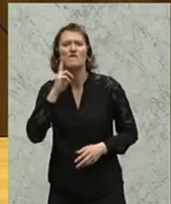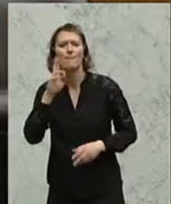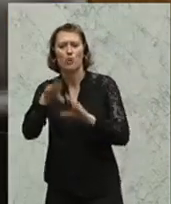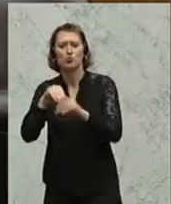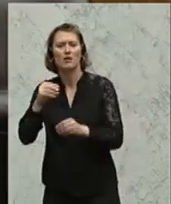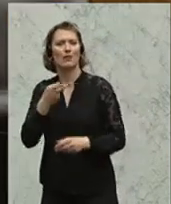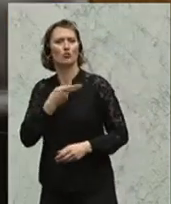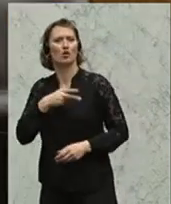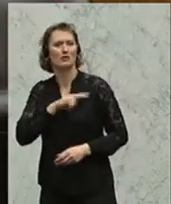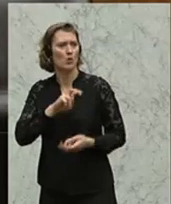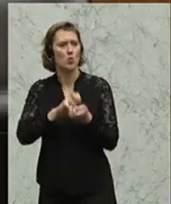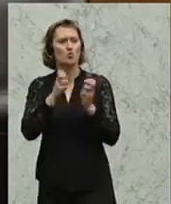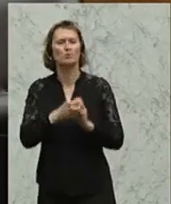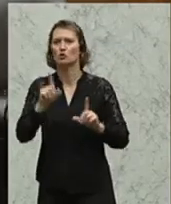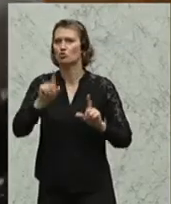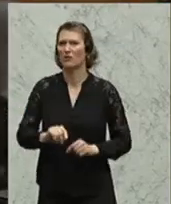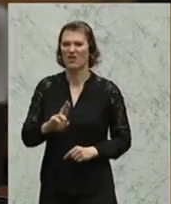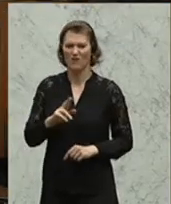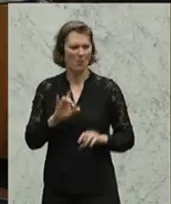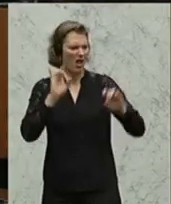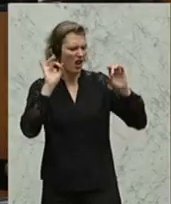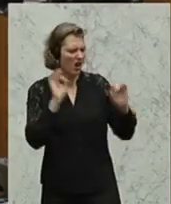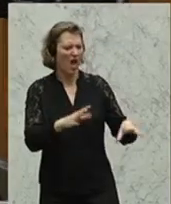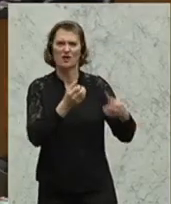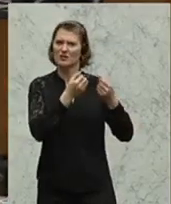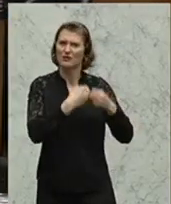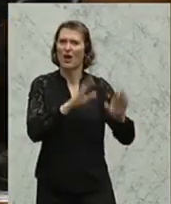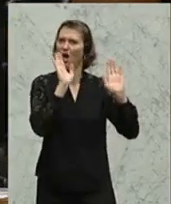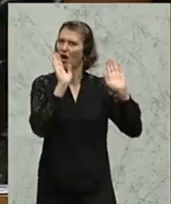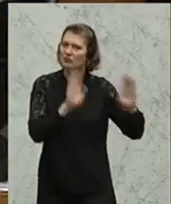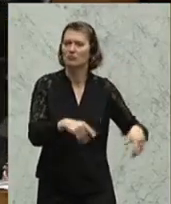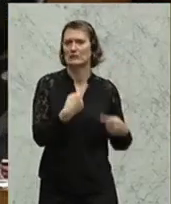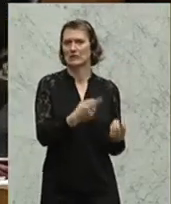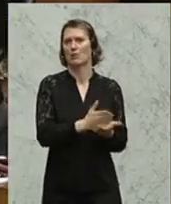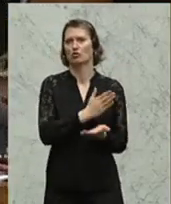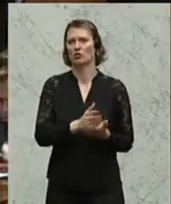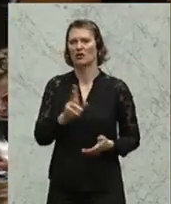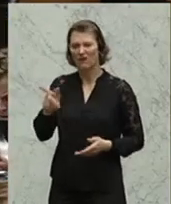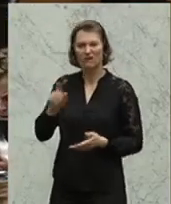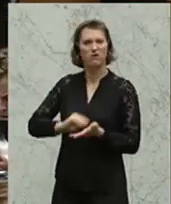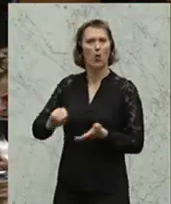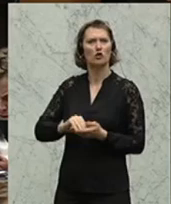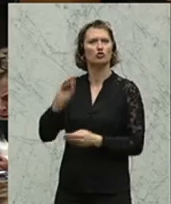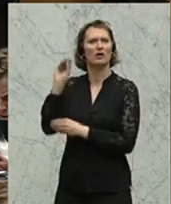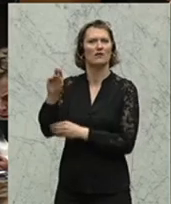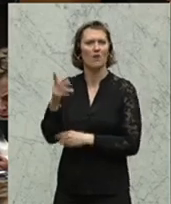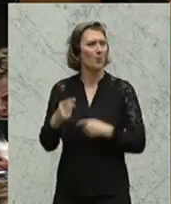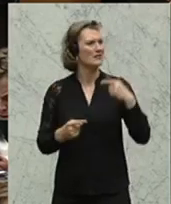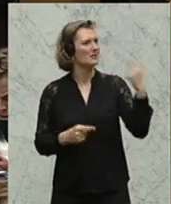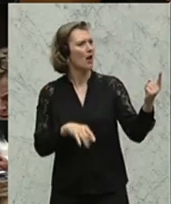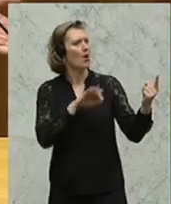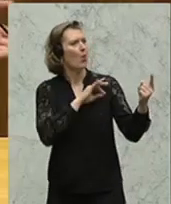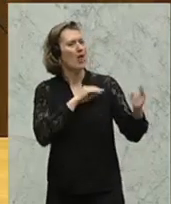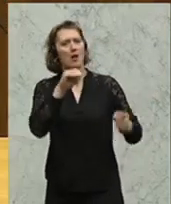Wirten, oder? Ob ich dann weniger Umsatz mache oder nicht. Lassen wir Ihnen doch diese Freiheit. Warum schreibe ich Ihnen das vor? Kollege Matz, nicht, dass Sie rauchen,